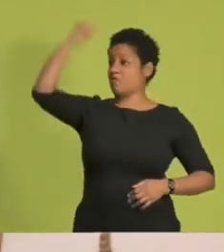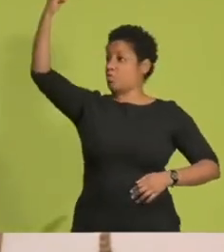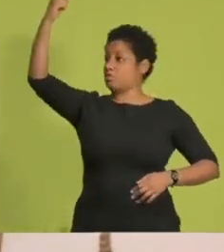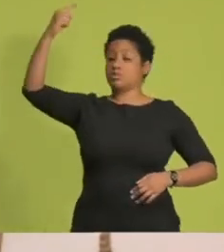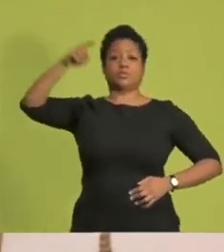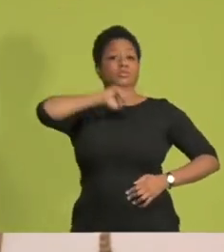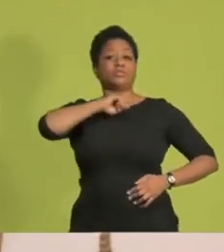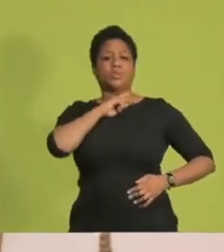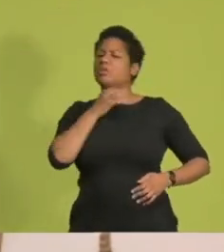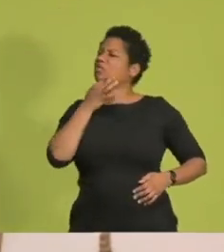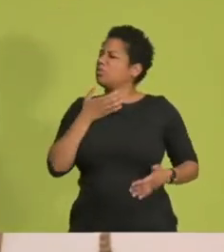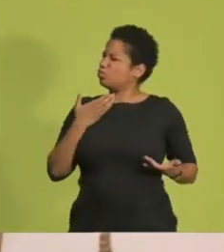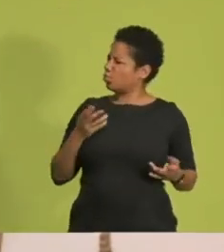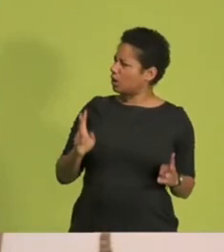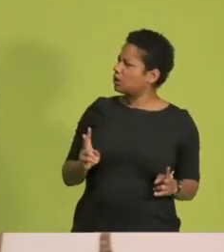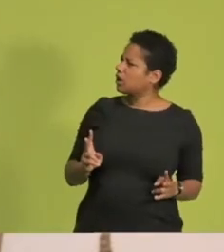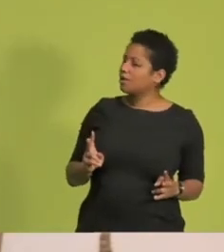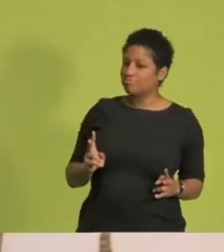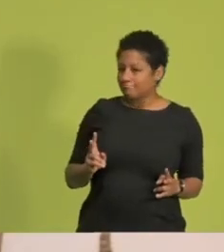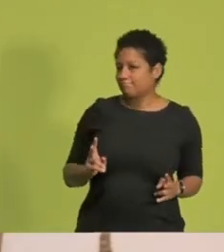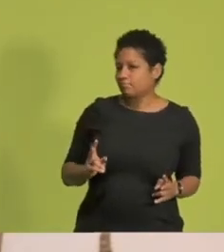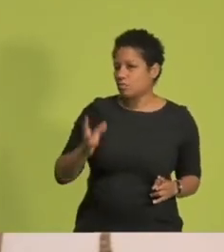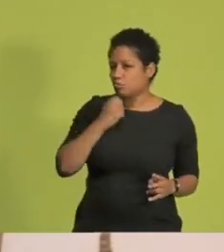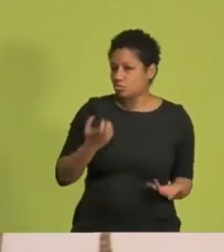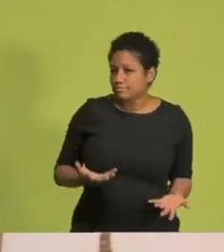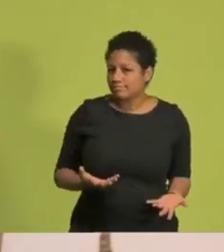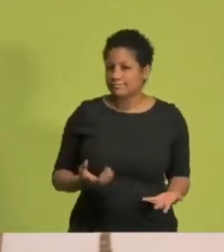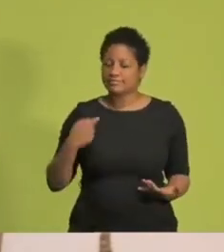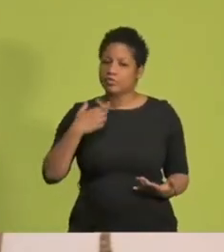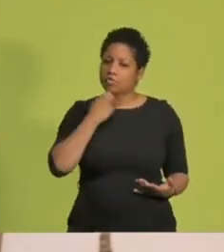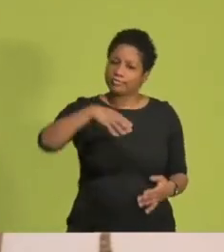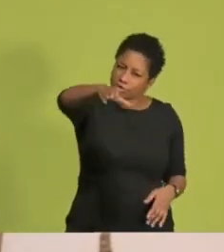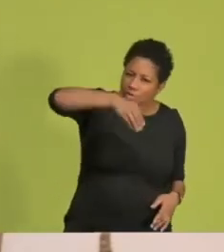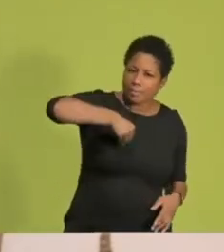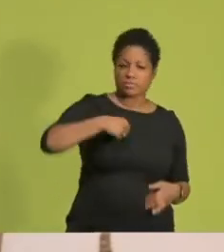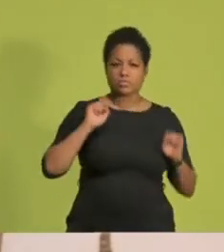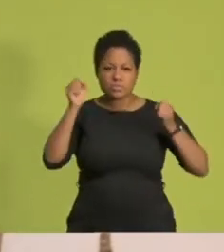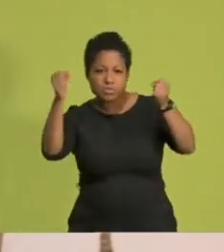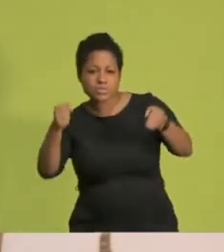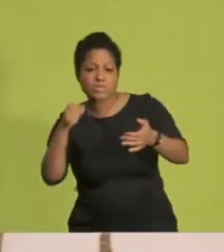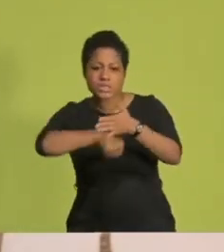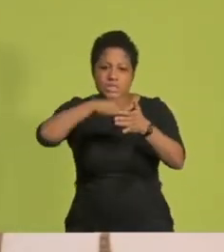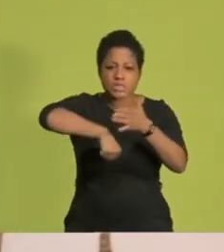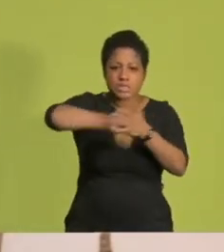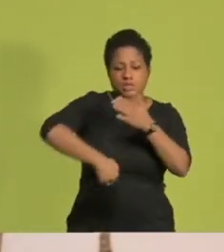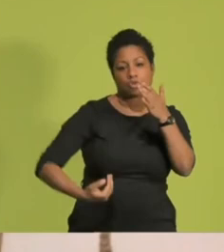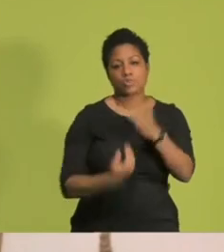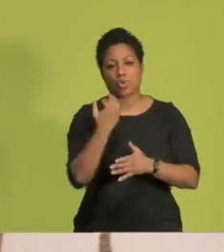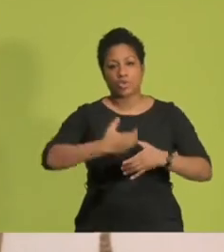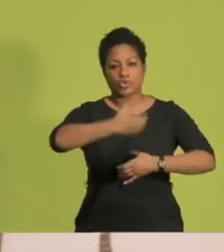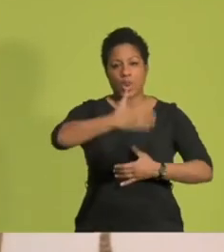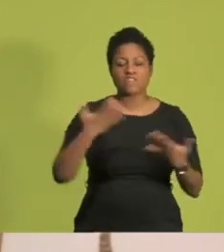und kritisch hinterfragenden Menschen werden. Ich möchte gemeinsam mit euch dafür kämpfen, dass die neuen Säulen so heißen.